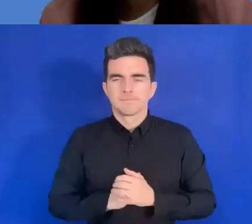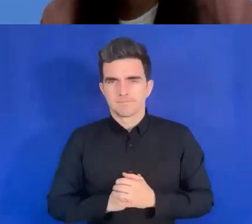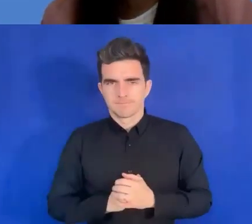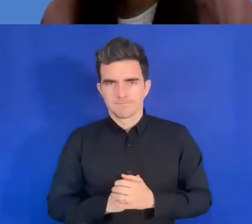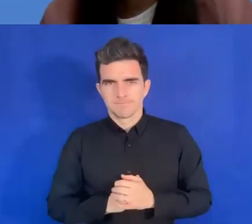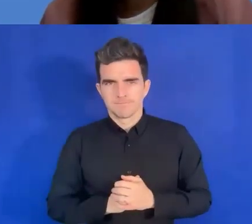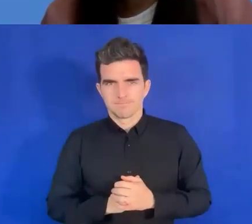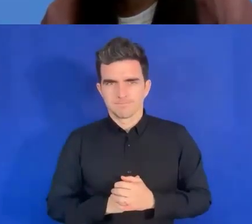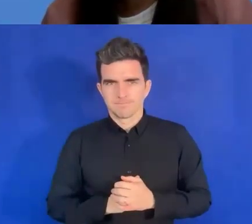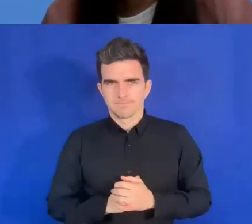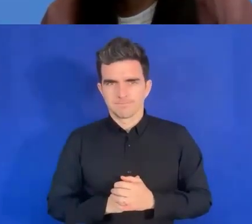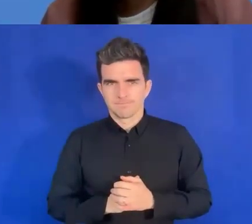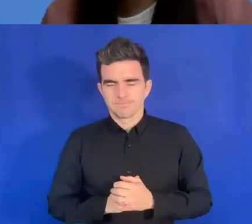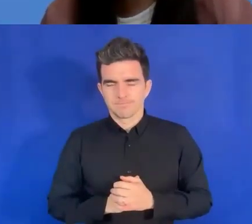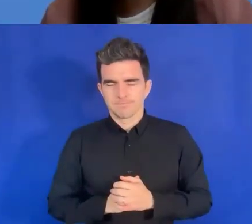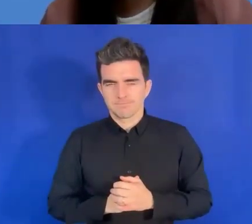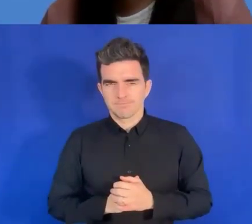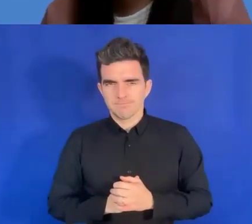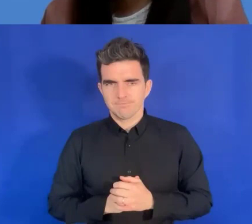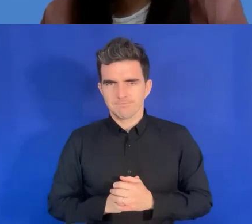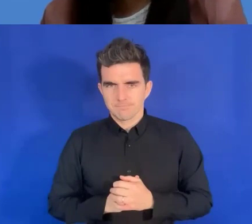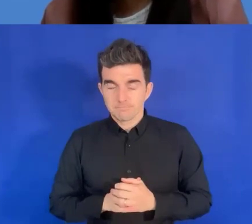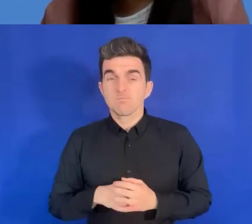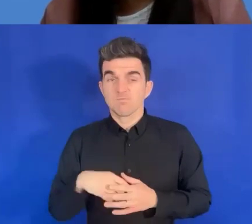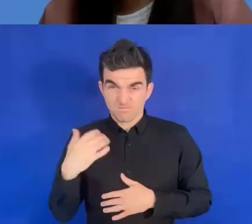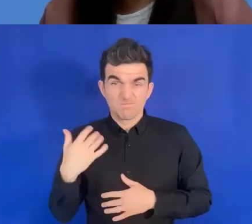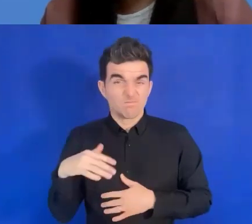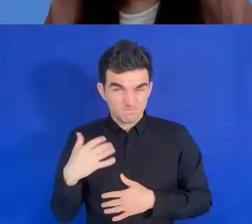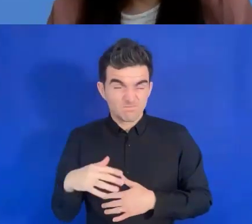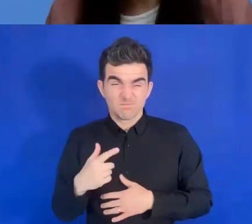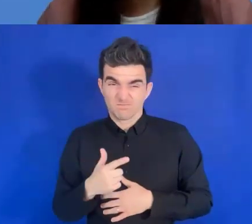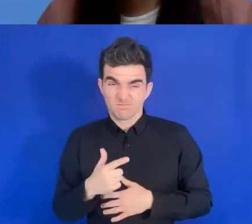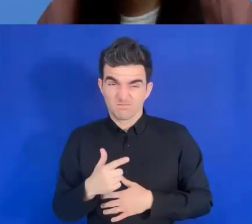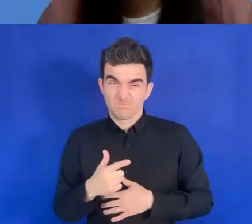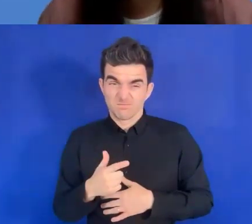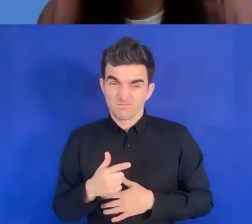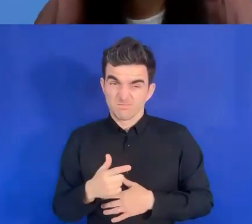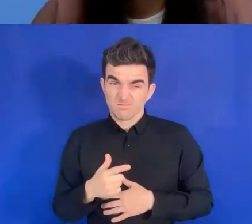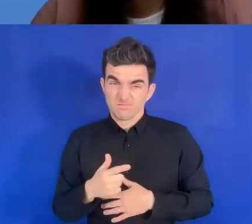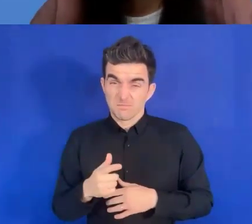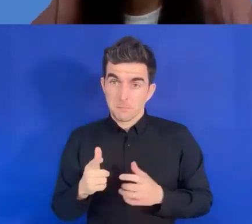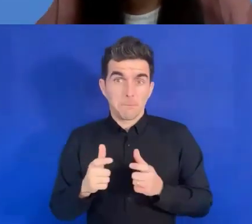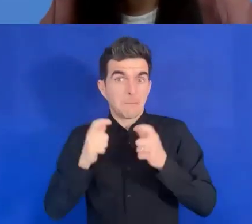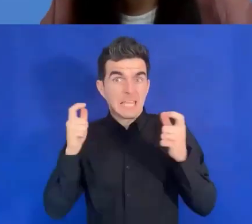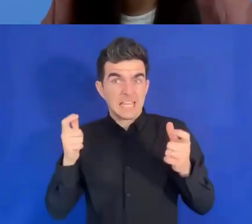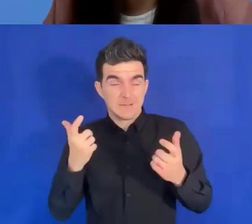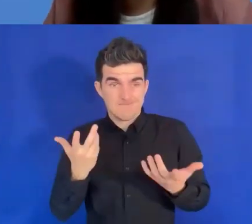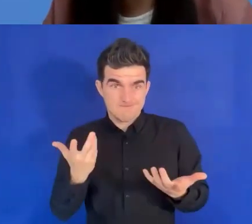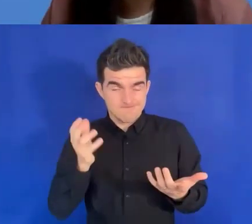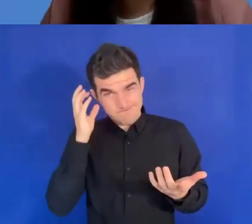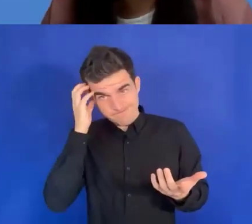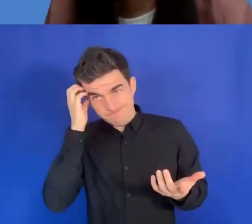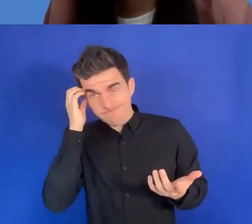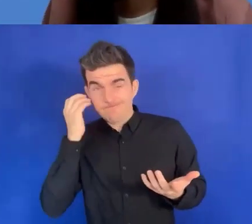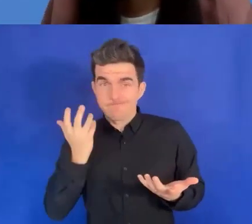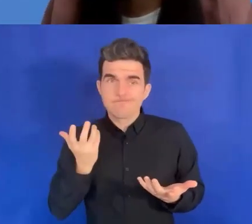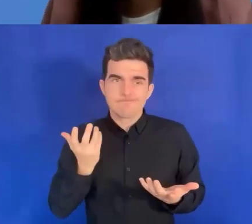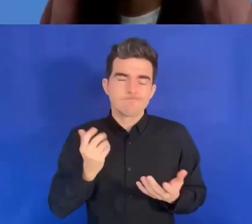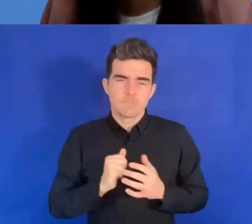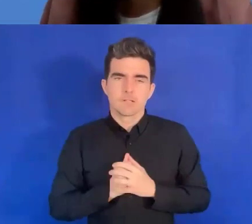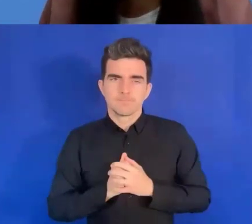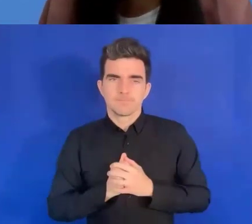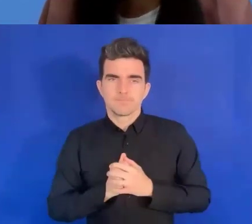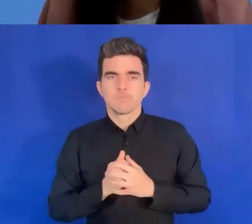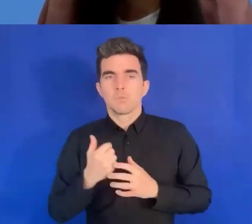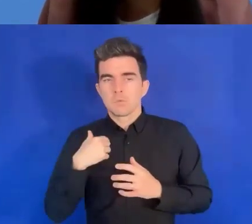Oui, c'est un peu difficile, quelque peu difficile pour nous. Pour l'instant, nous avons mené différentes actions et nous